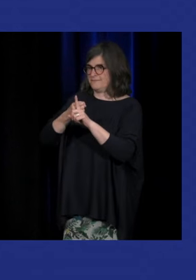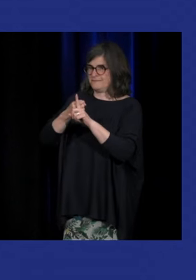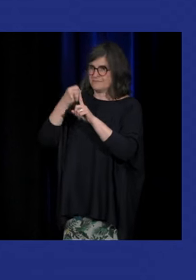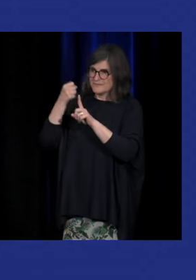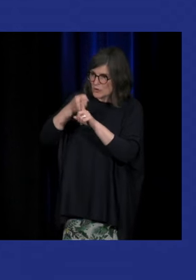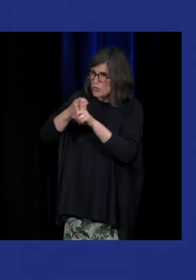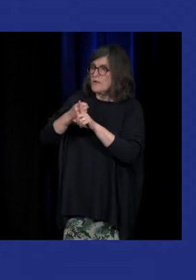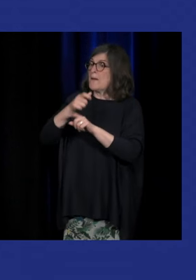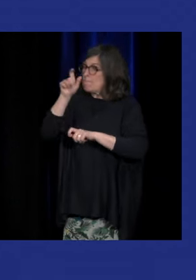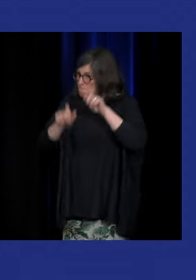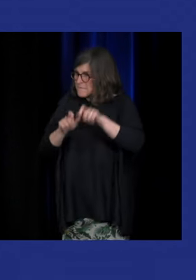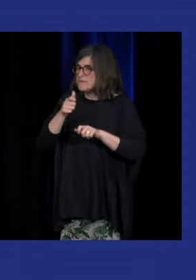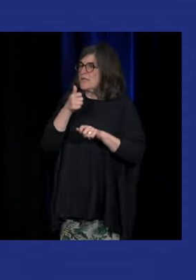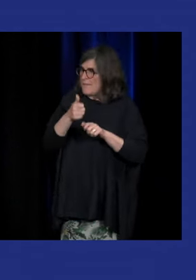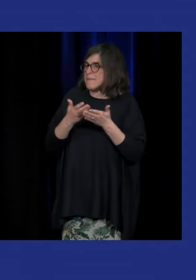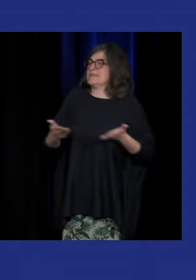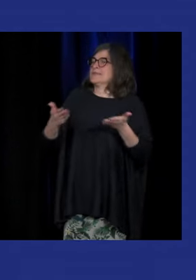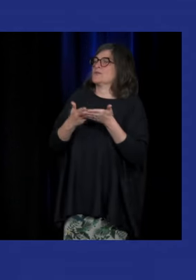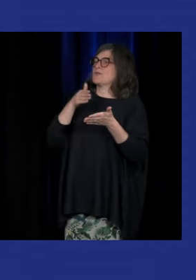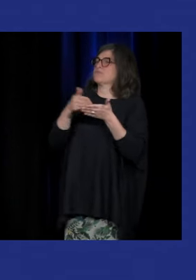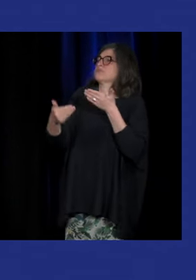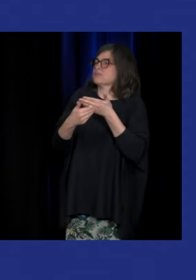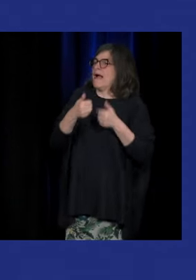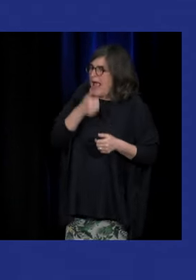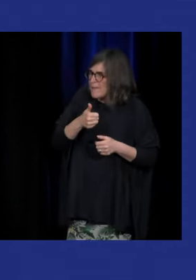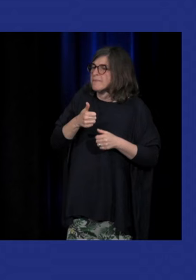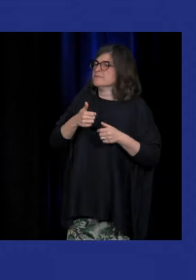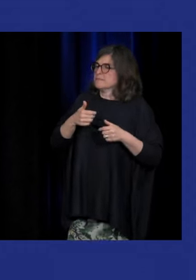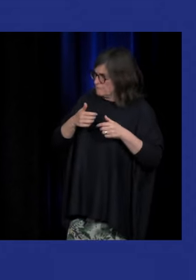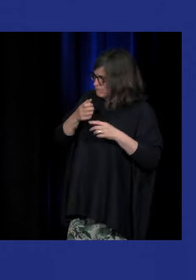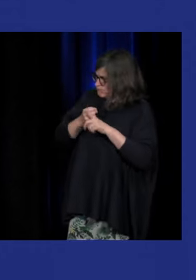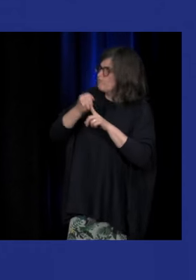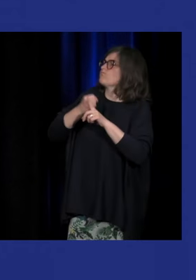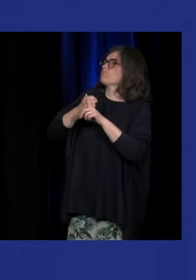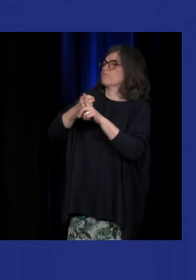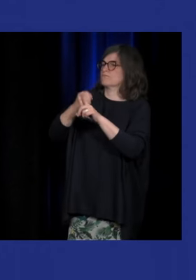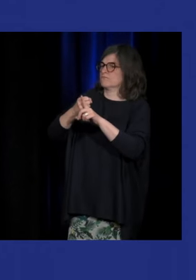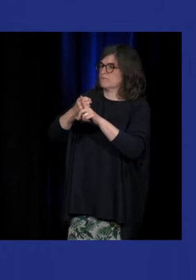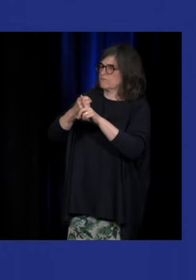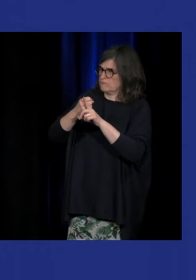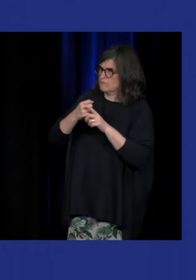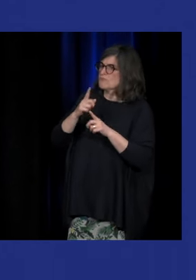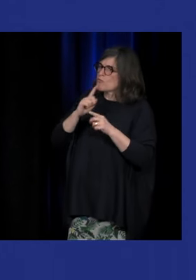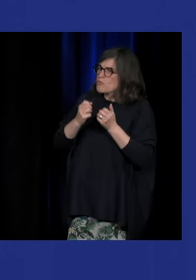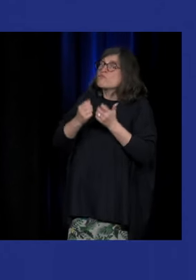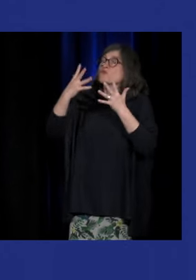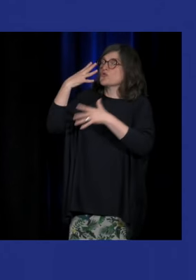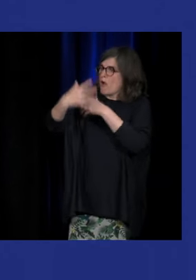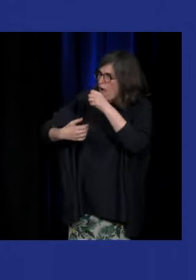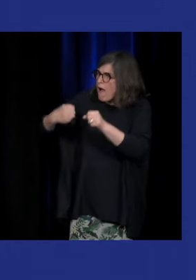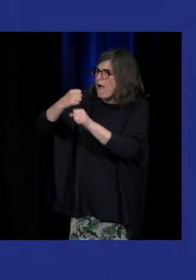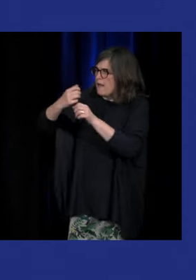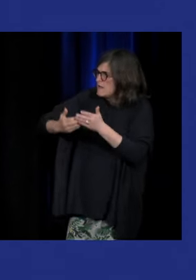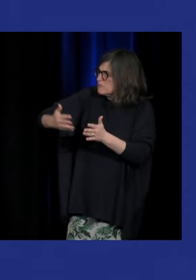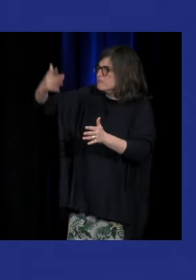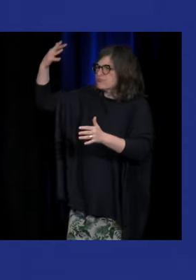personnes handicapées elles-mêmes qui au cours des années de façon très durable ont bousculé